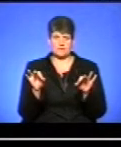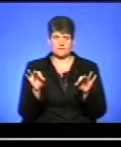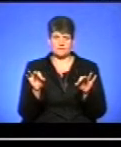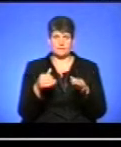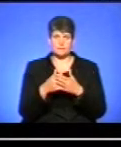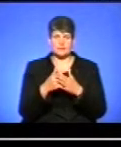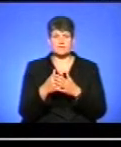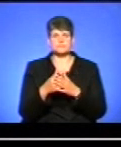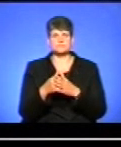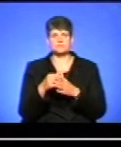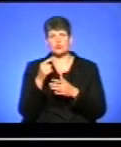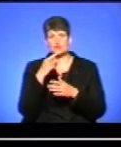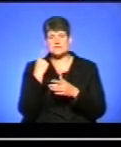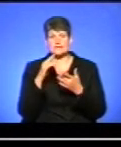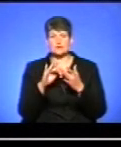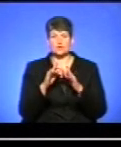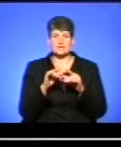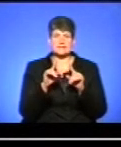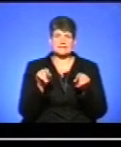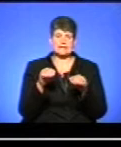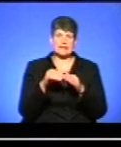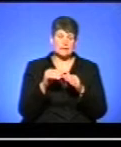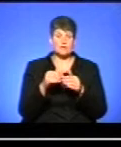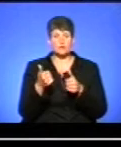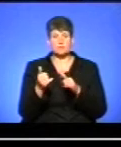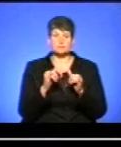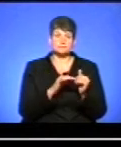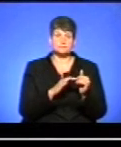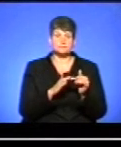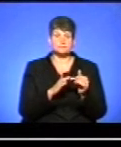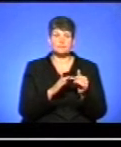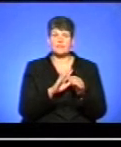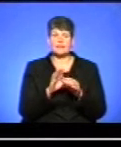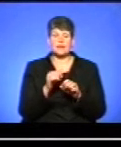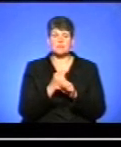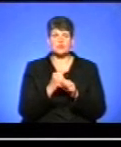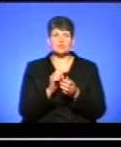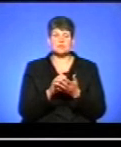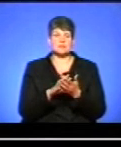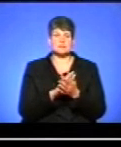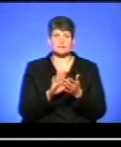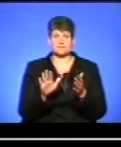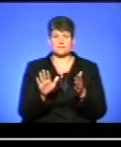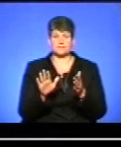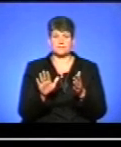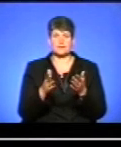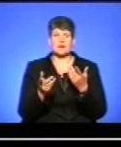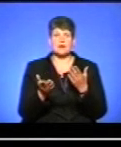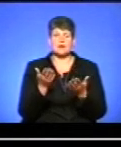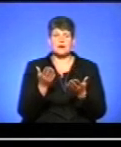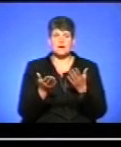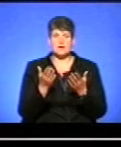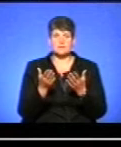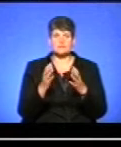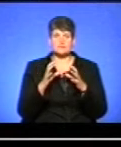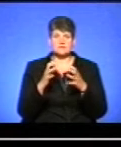російські електронні скриньки, на жаль, чи на добре, як на мене на добре, не працюють і не реєструються. Або такі всесвітні